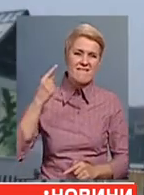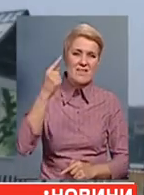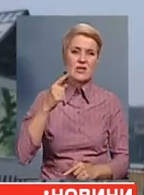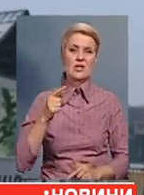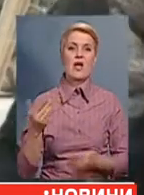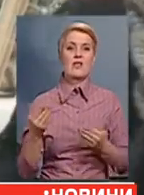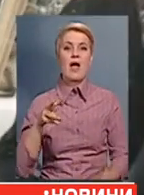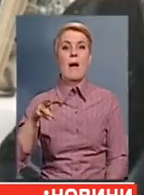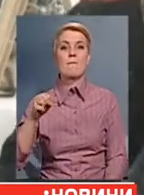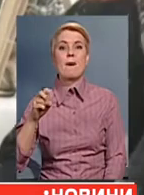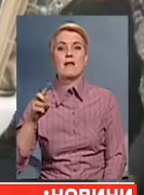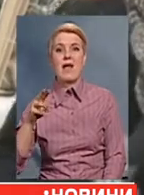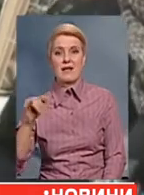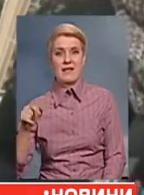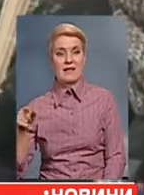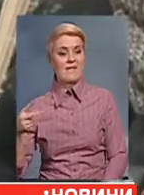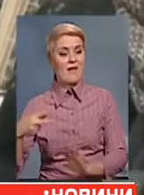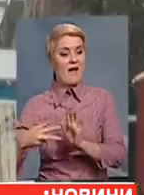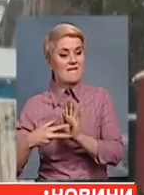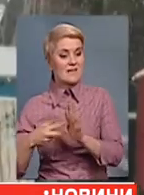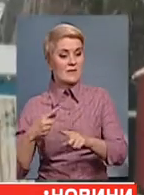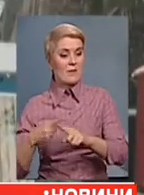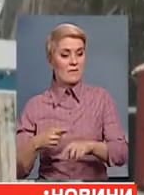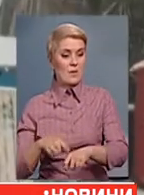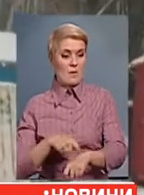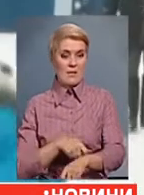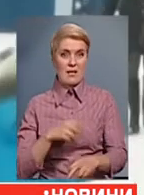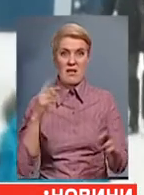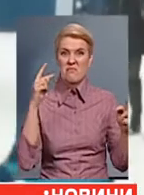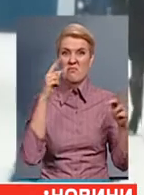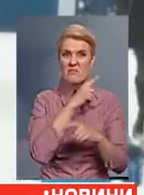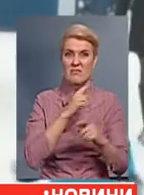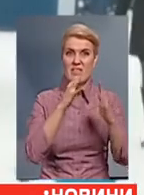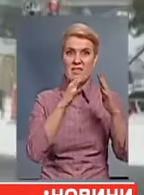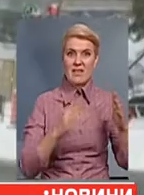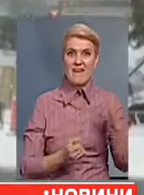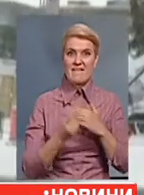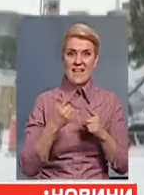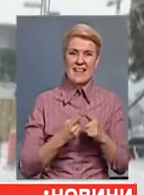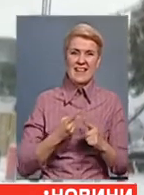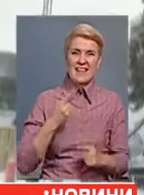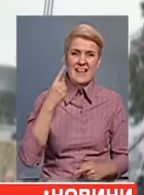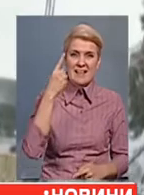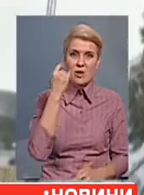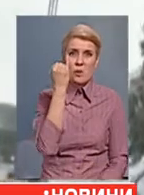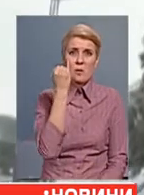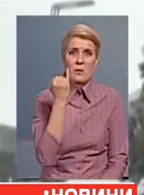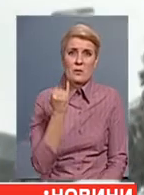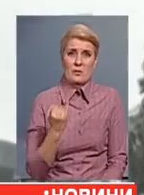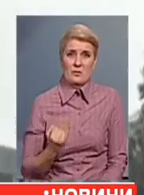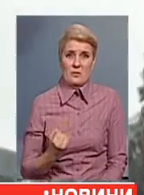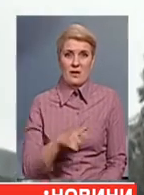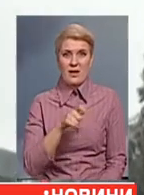,5 метрів. Але прорахувалися. Ялинка виявилася хоч і довгою, проте занадто тонкою.